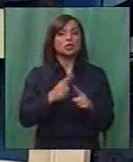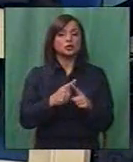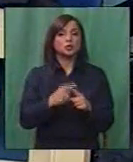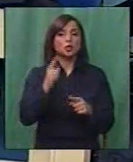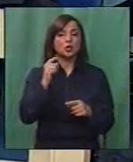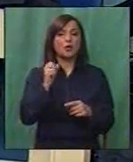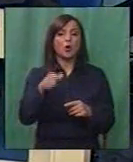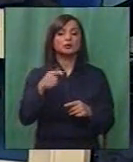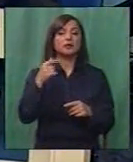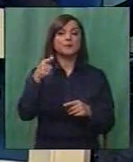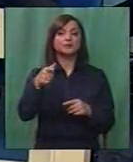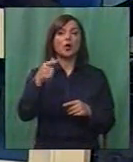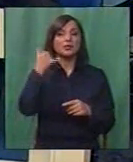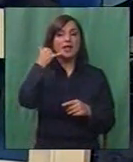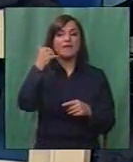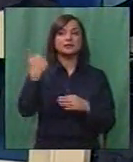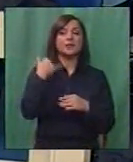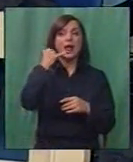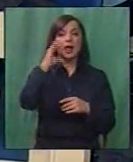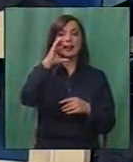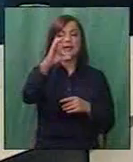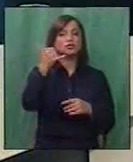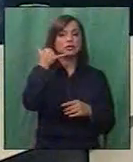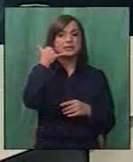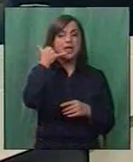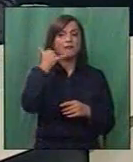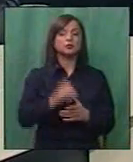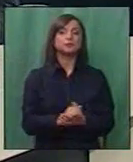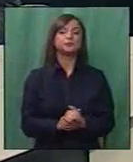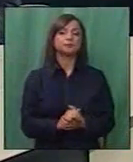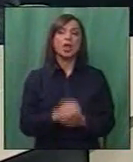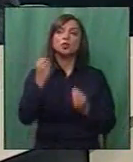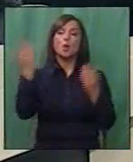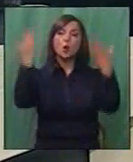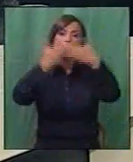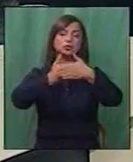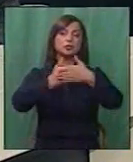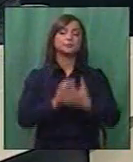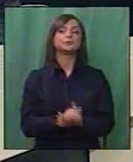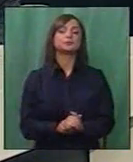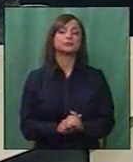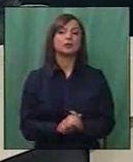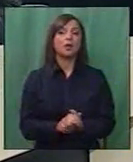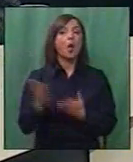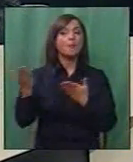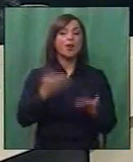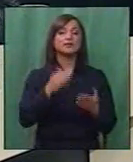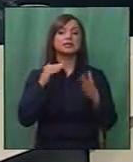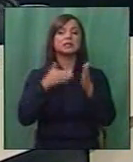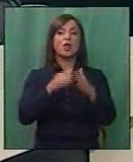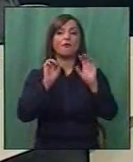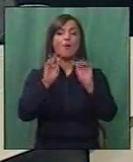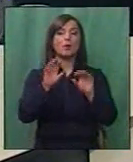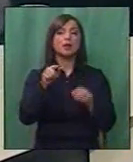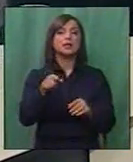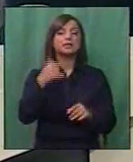случувало дека има гледач. Добро вечер. Повелете во програма